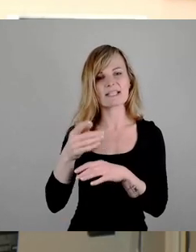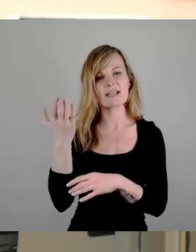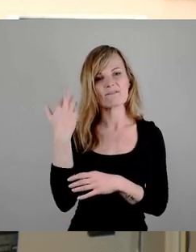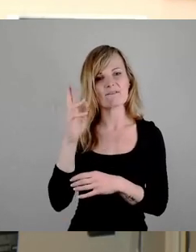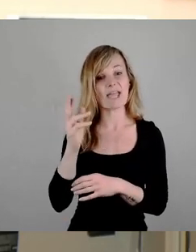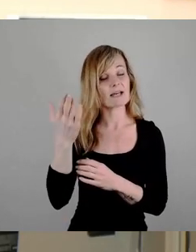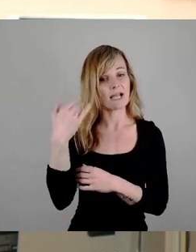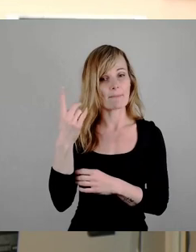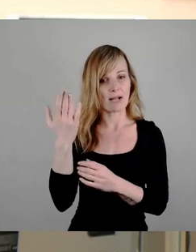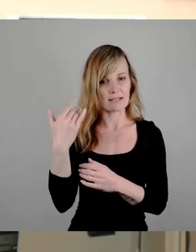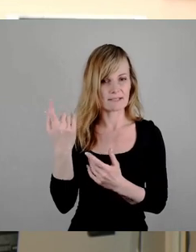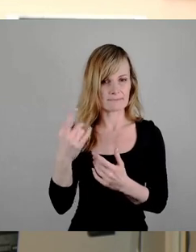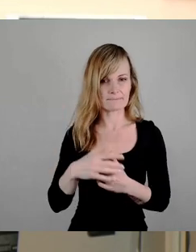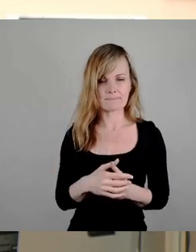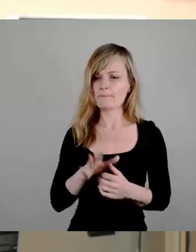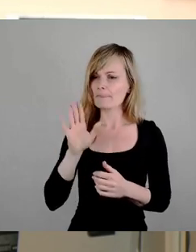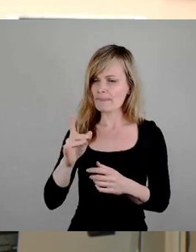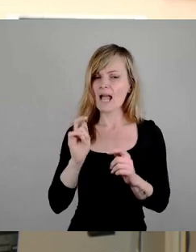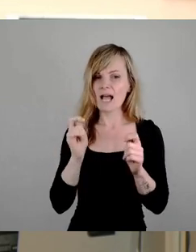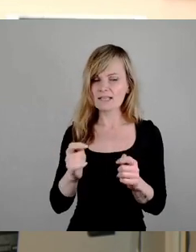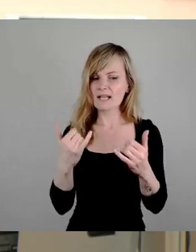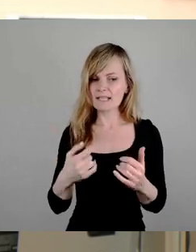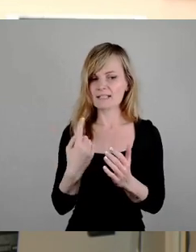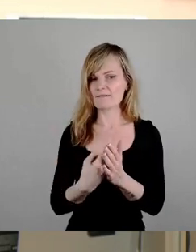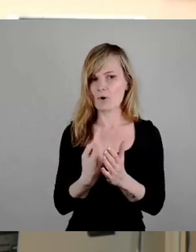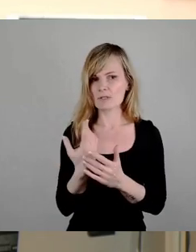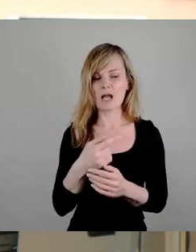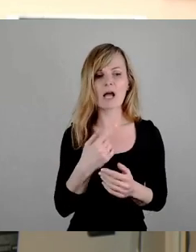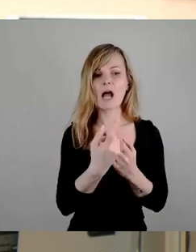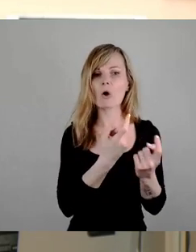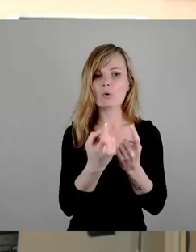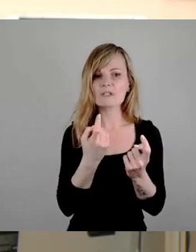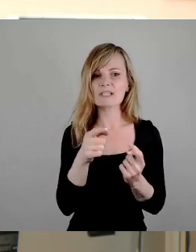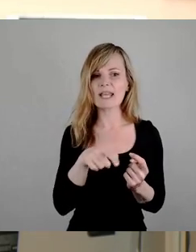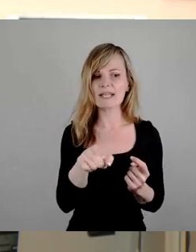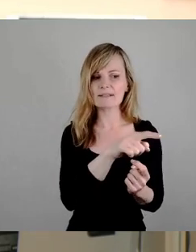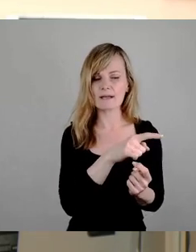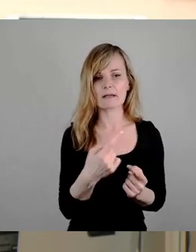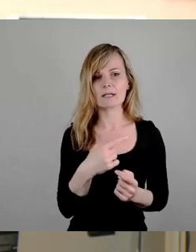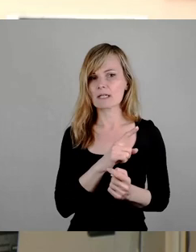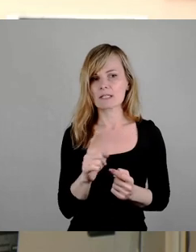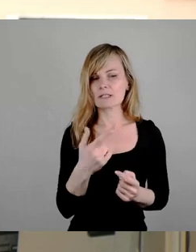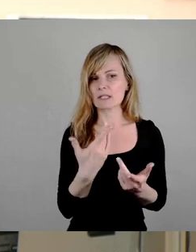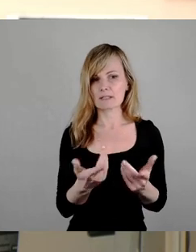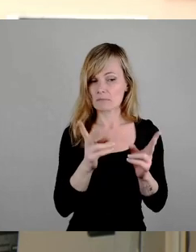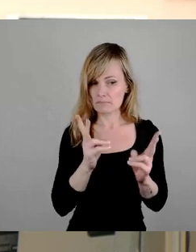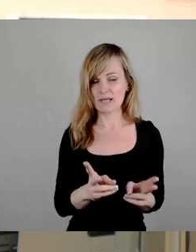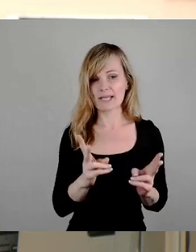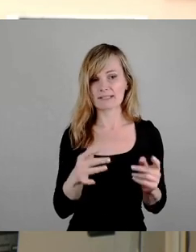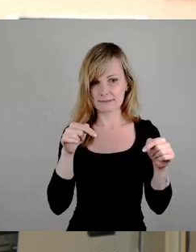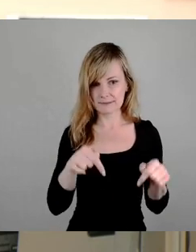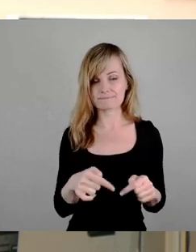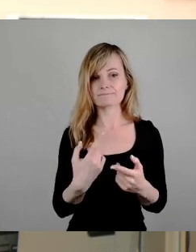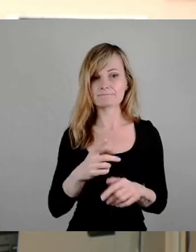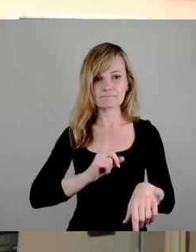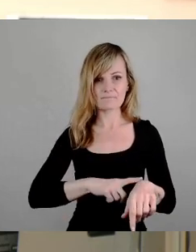Sie fordern in Ihrem Antrag, dass diejenigen Ausländer, die nicht bahnberechtigt sind, zeitnah und konsequent